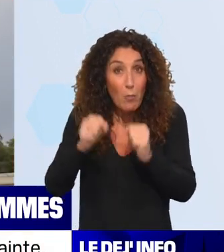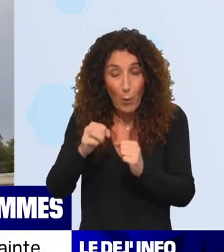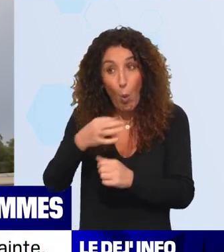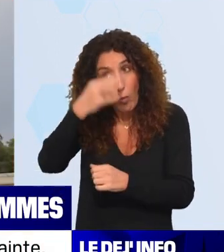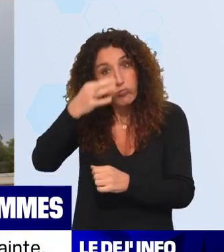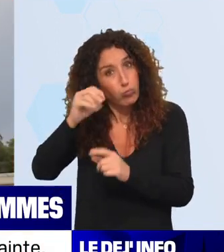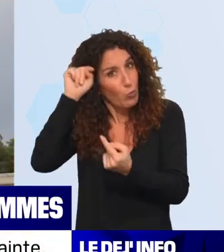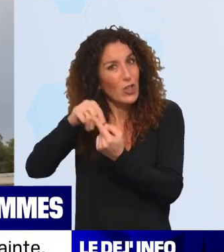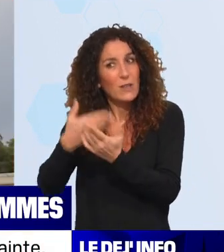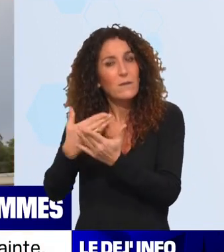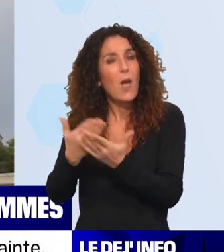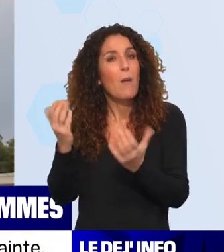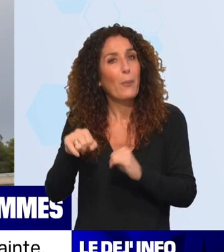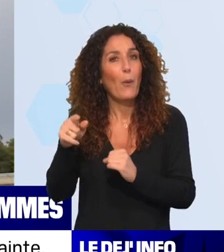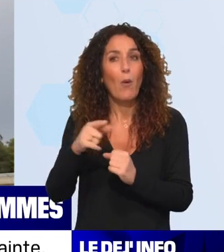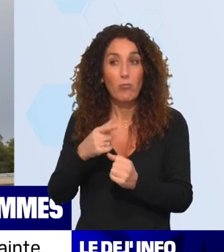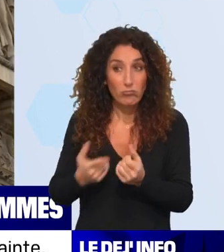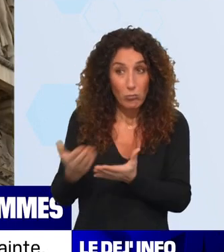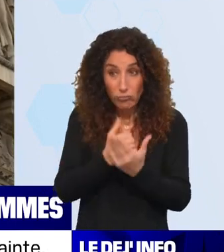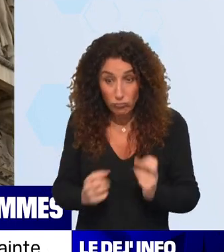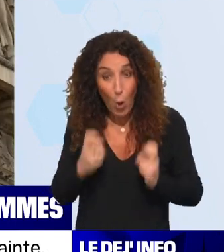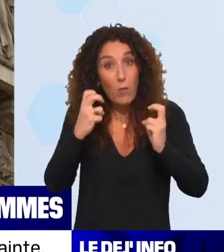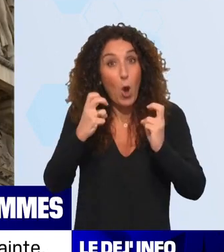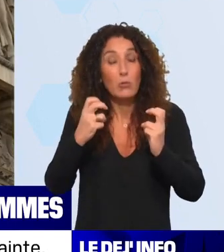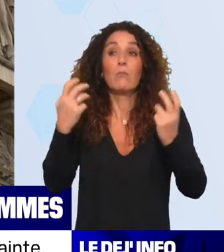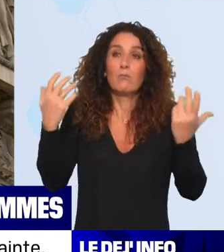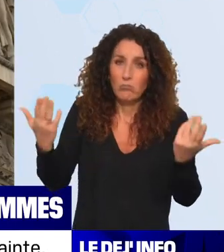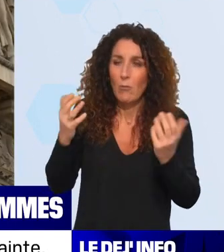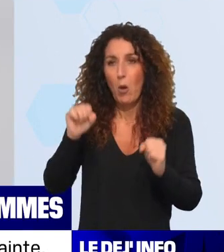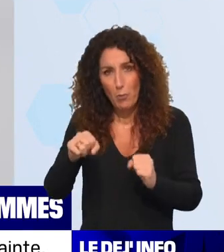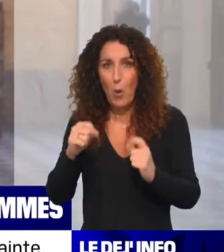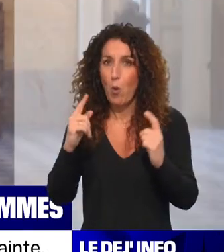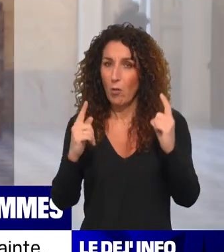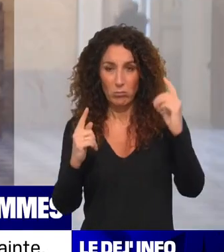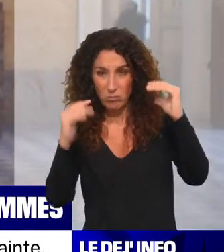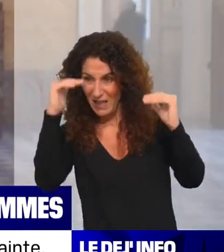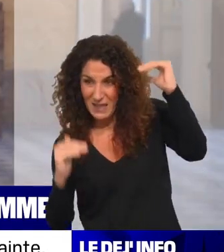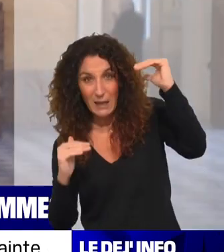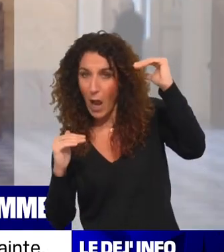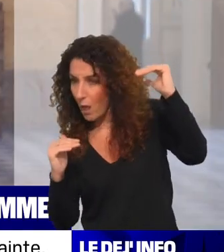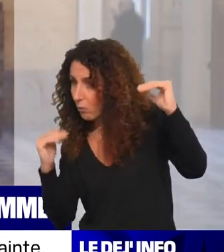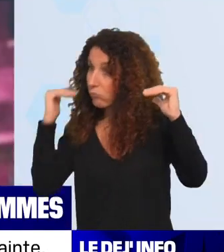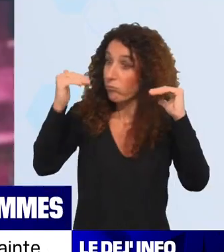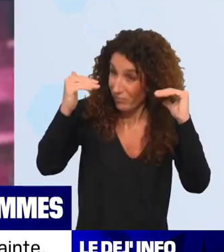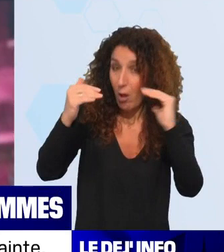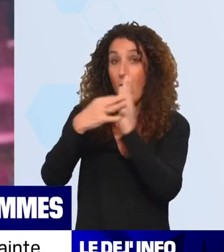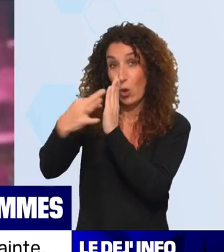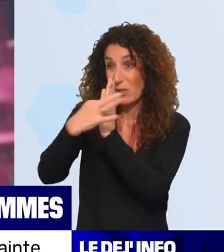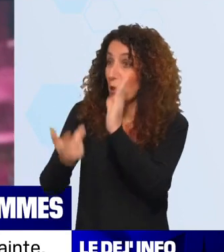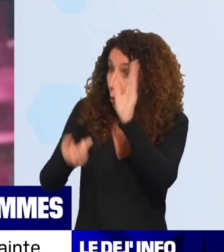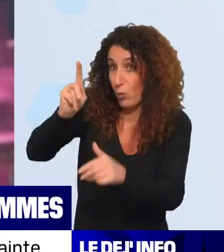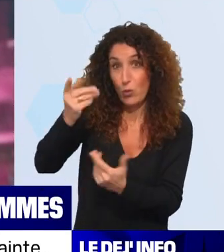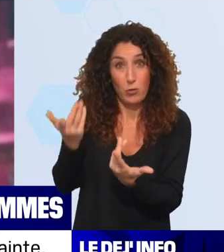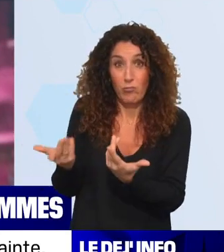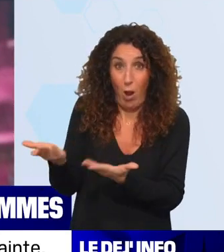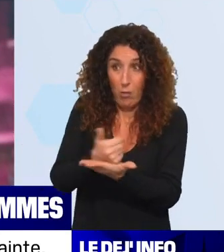de se dire, on veut augmenter nos recettes pour les retraites. Eh bien, on va les chercher en tapant sur les inégalités entre les hommes et les femmes. Je voudrais qu aborde un autre sujet